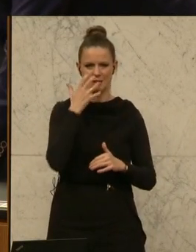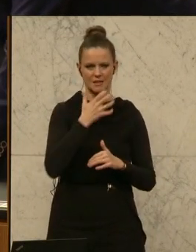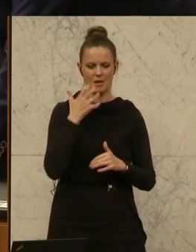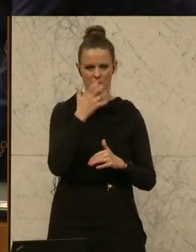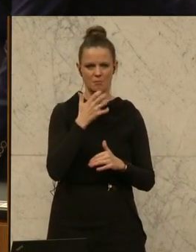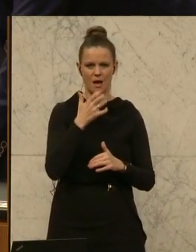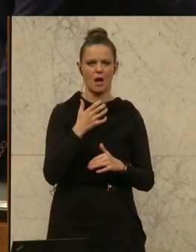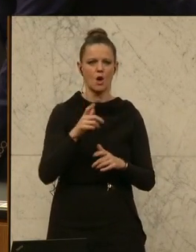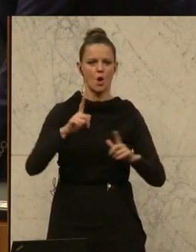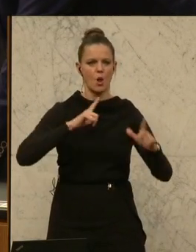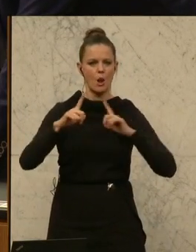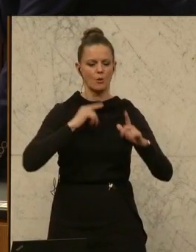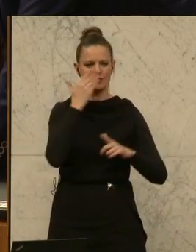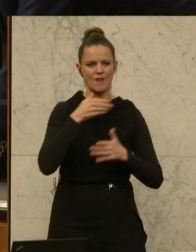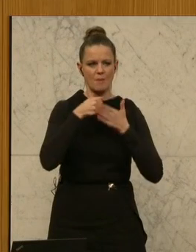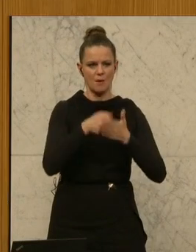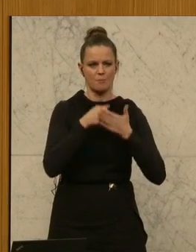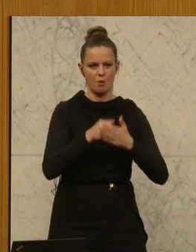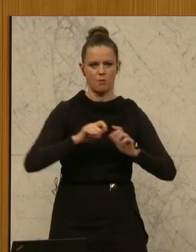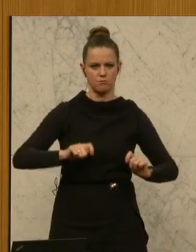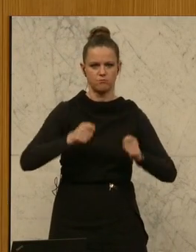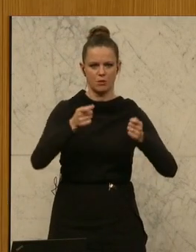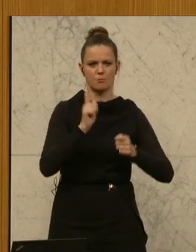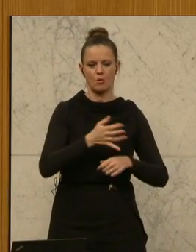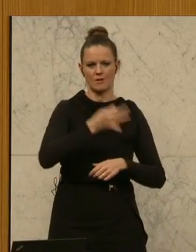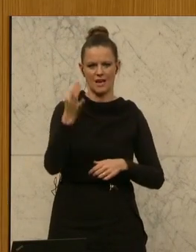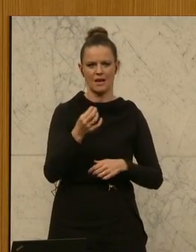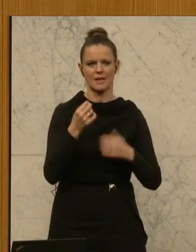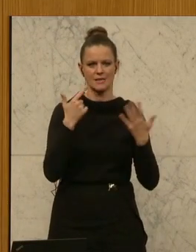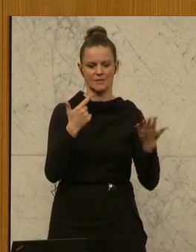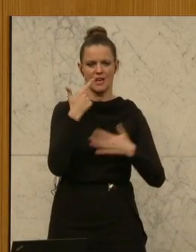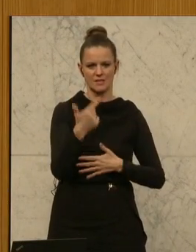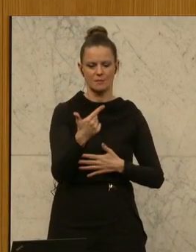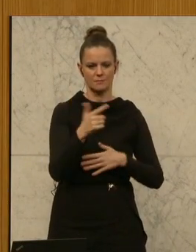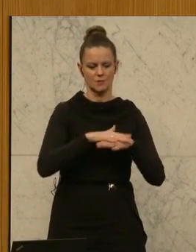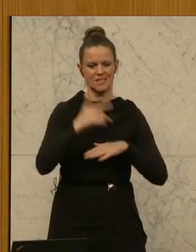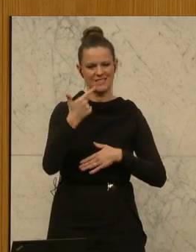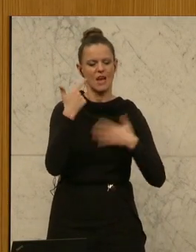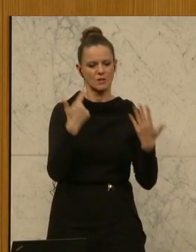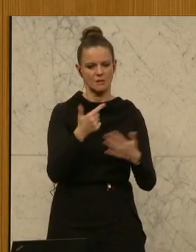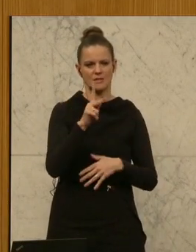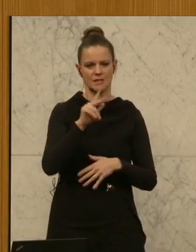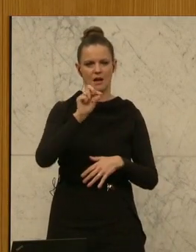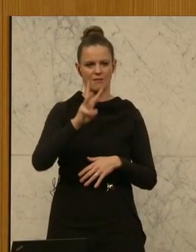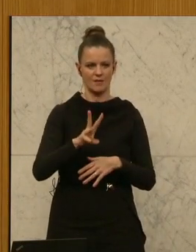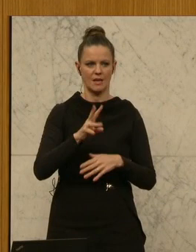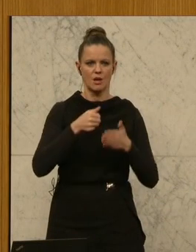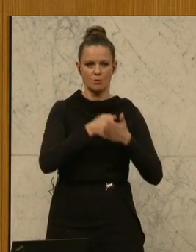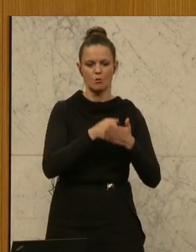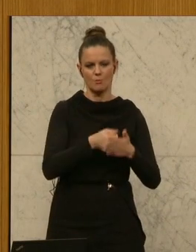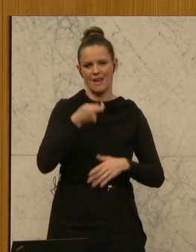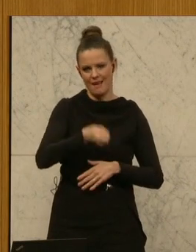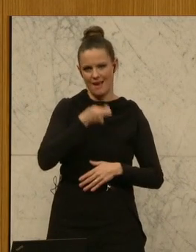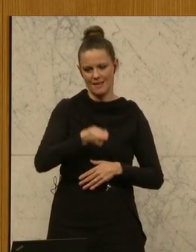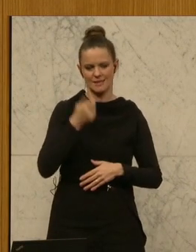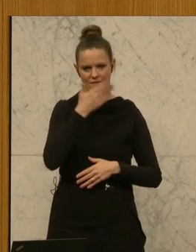Luftwärmepumpe einbauen lassen. Der Verbrauch pro Tag ist 72 Kilowattstunden nur für die Luftwärmepumpen, fürs Heizen und für